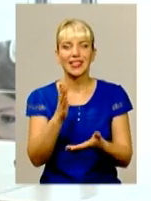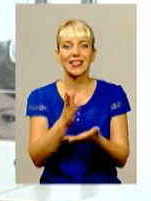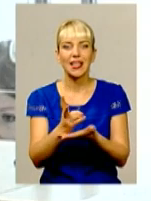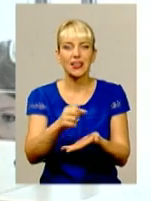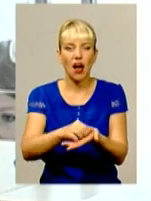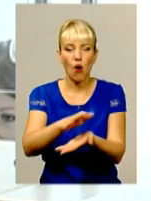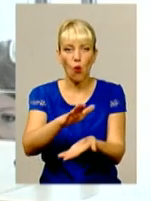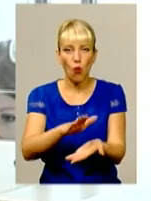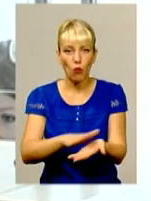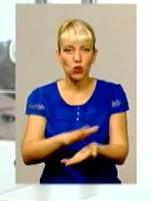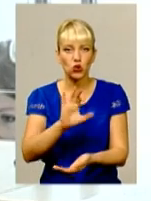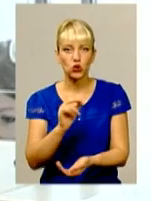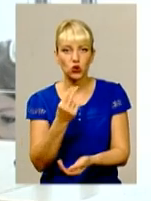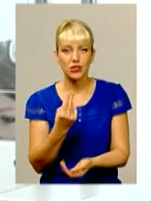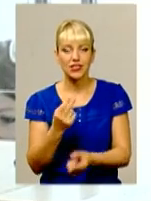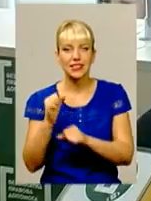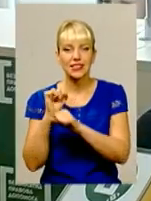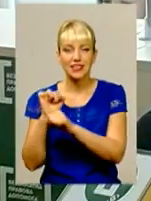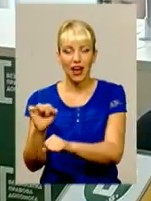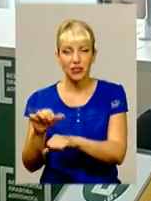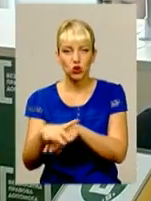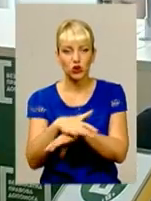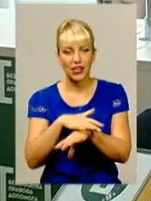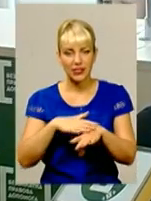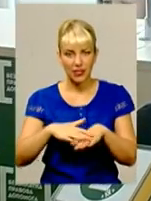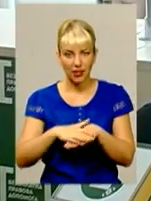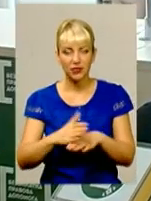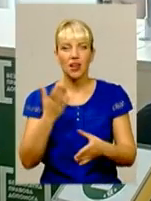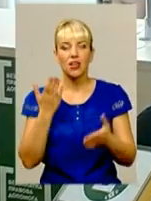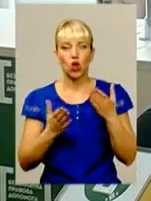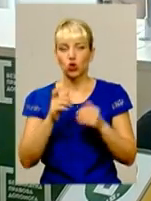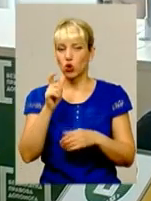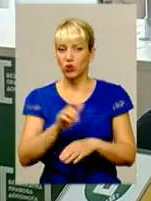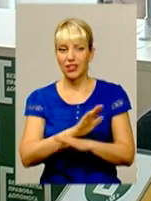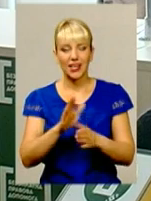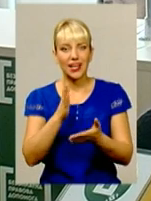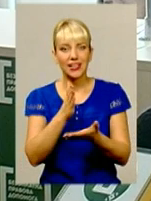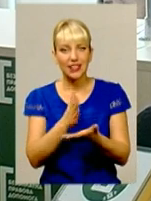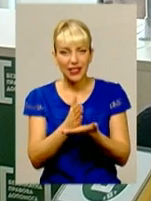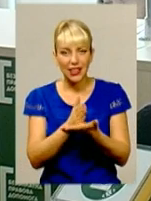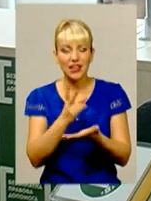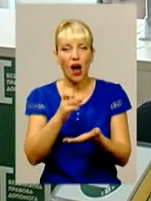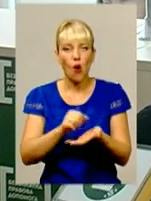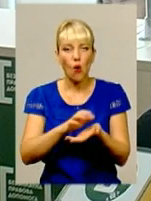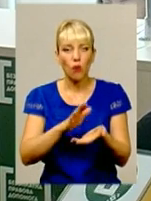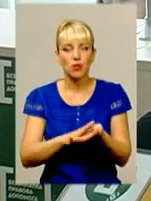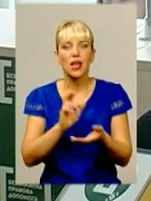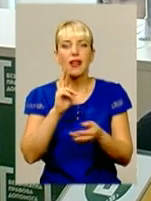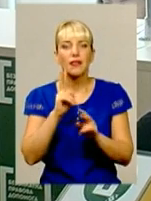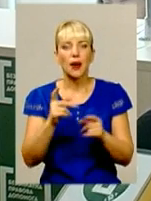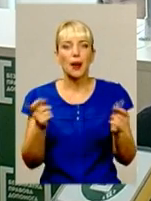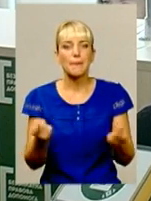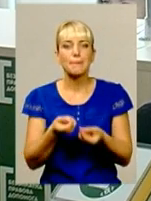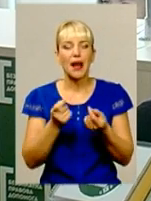в управлінні соціального захисту населення. Якщо ж людина не перебуває на обліку, як малозабезпечена, то в такому випадку